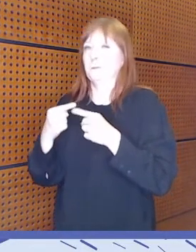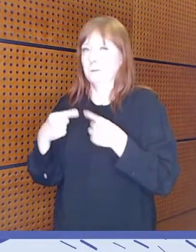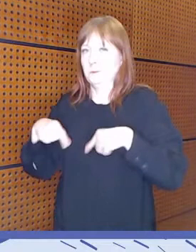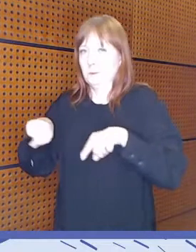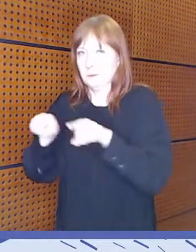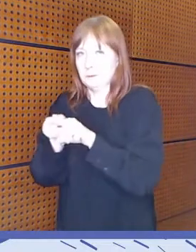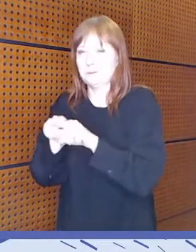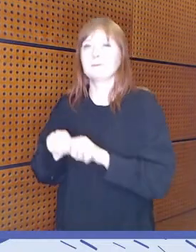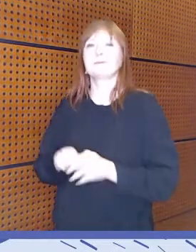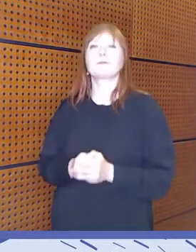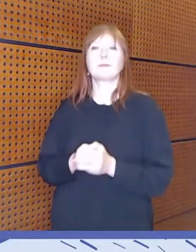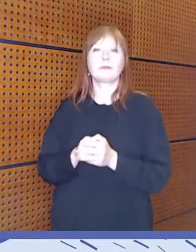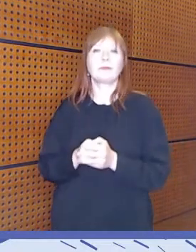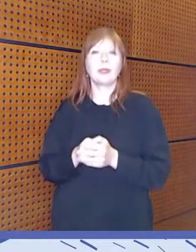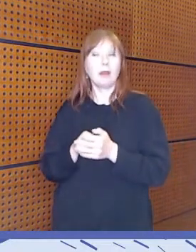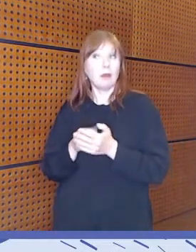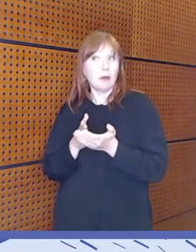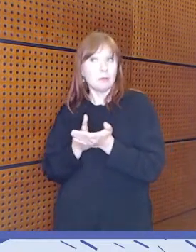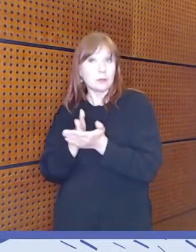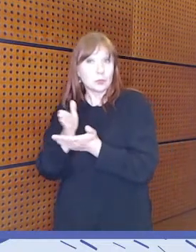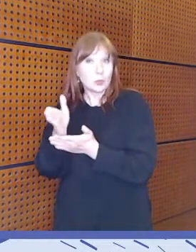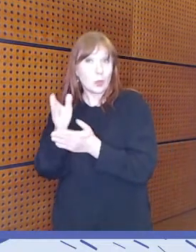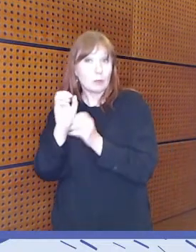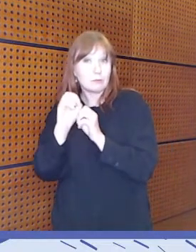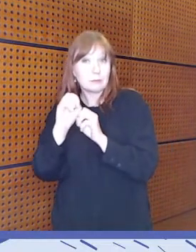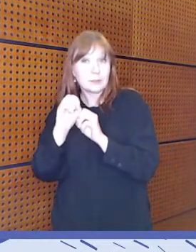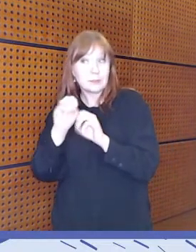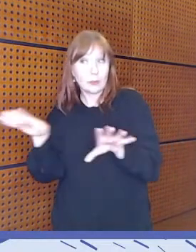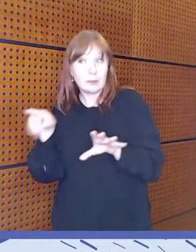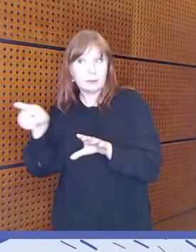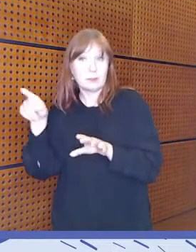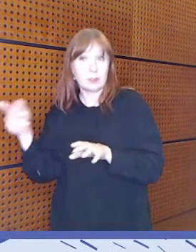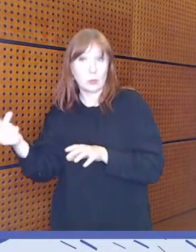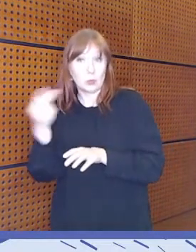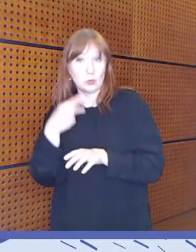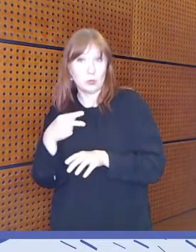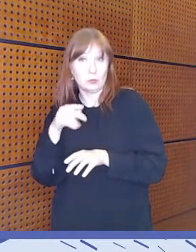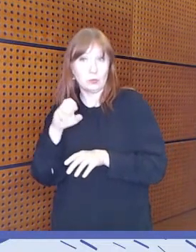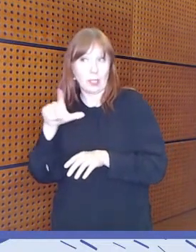Jos striimissa olisi käsittelyllä Ellalta täältä, otetaan se vielä.